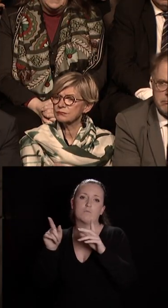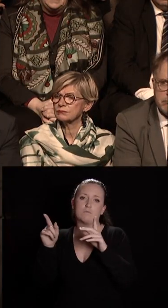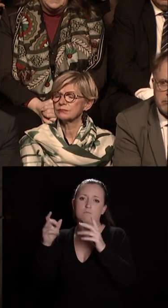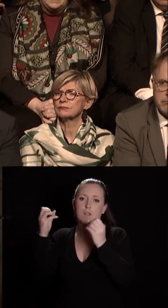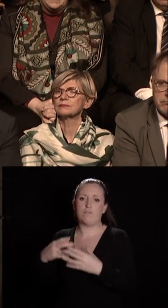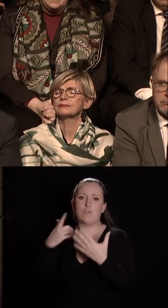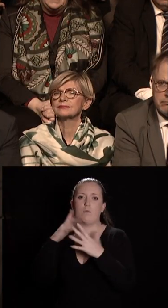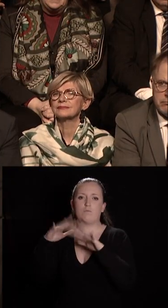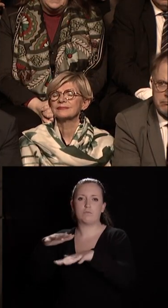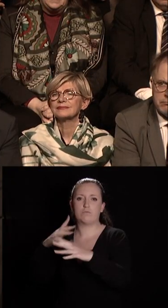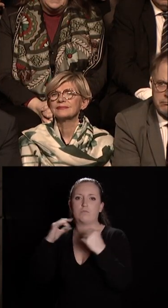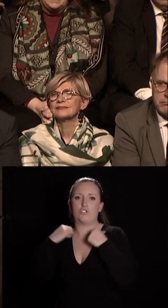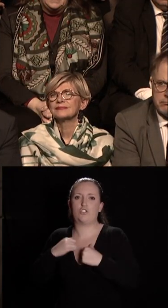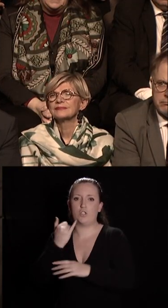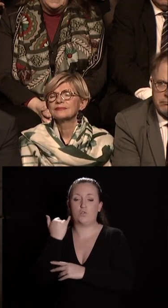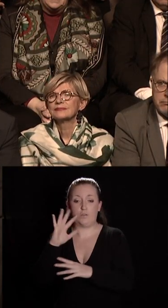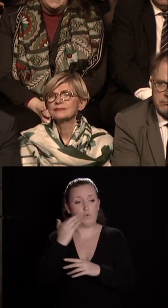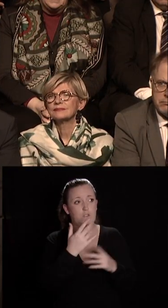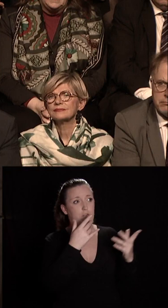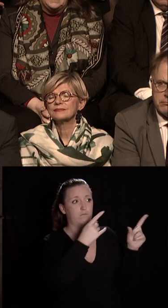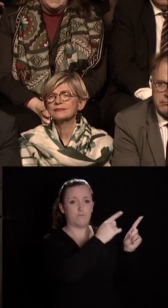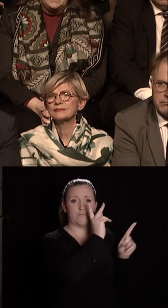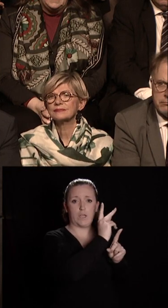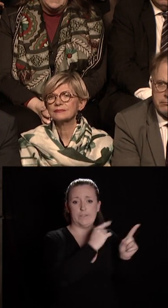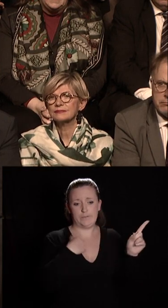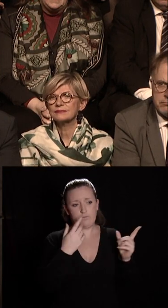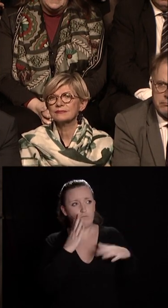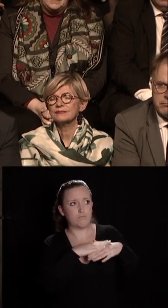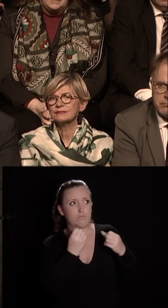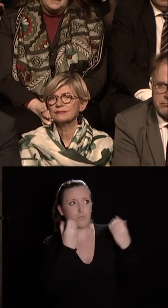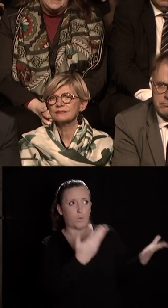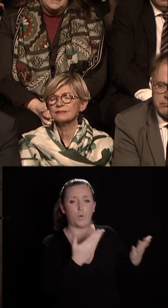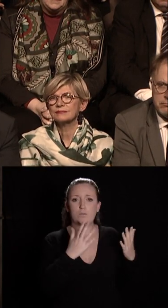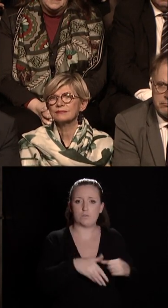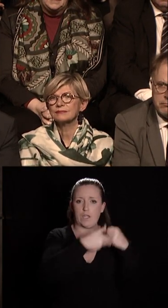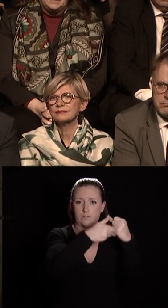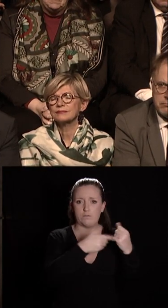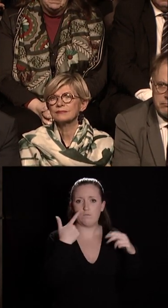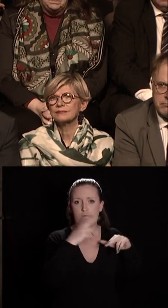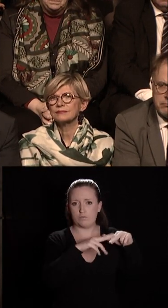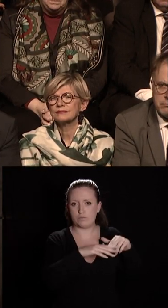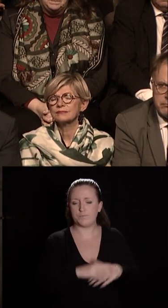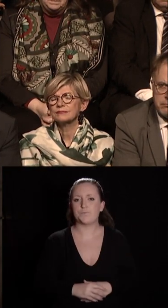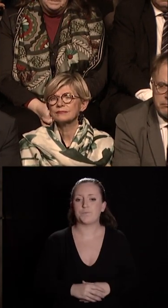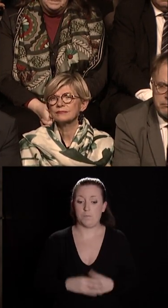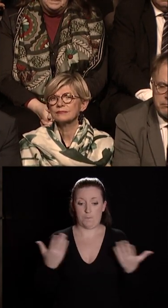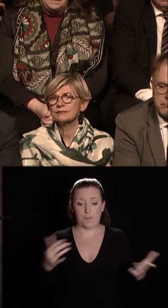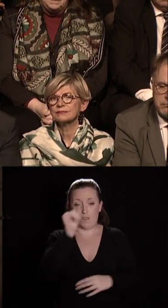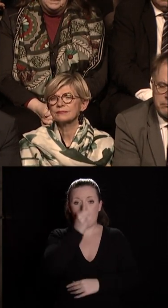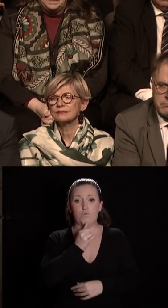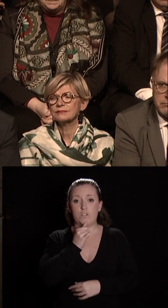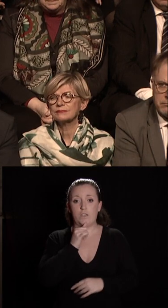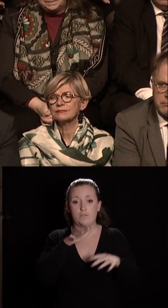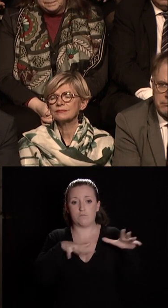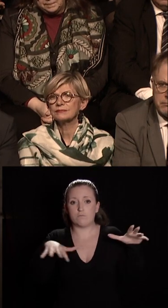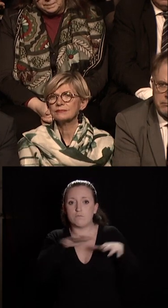de Paris si besoin notre concours en vue de la réparation de cette oeuvre dégradée en tout cas nos musées et bien ils